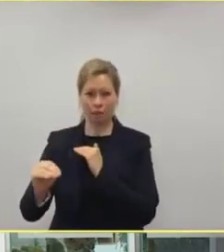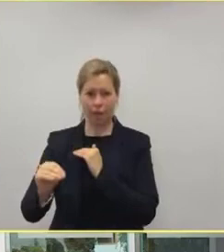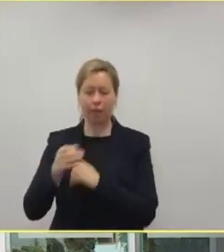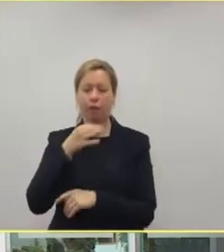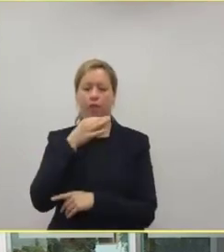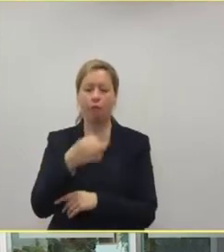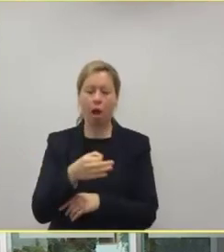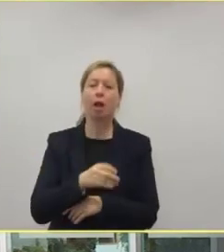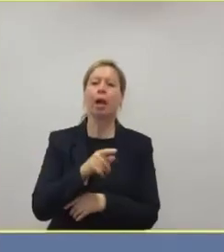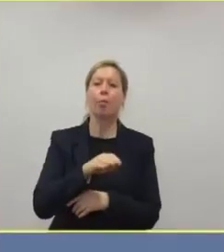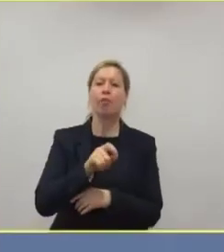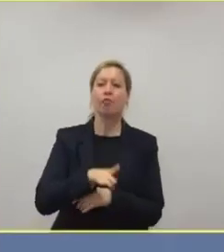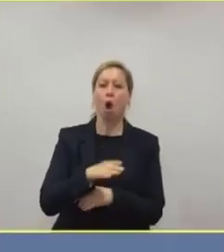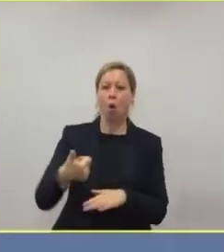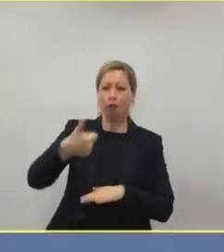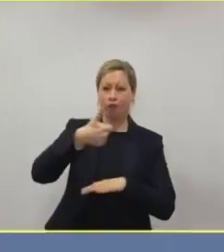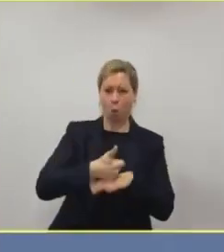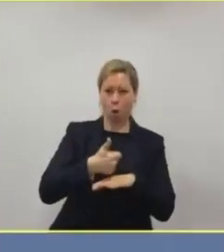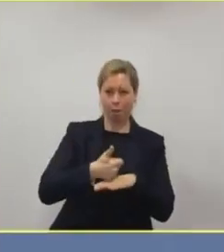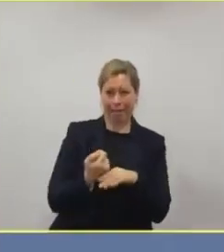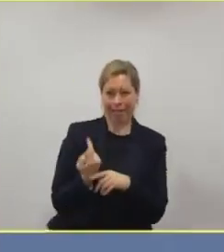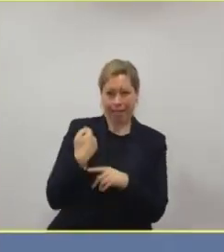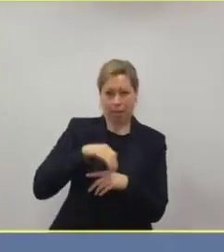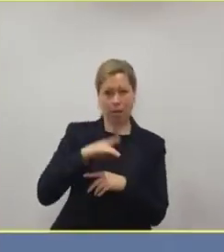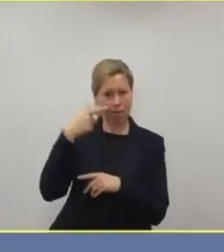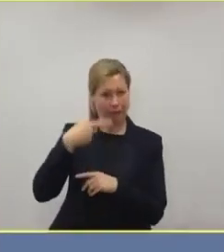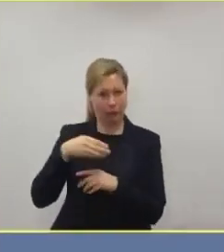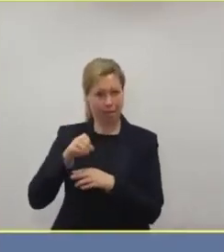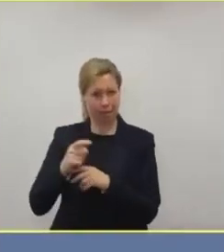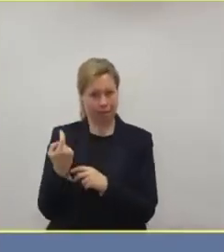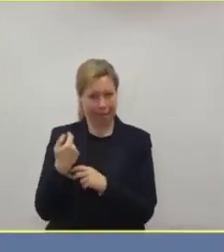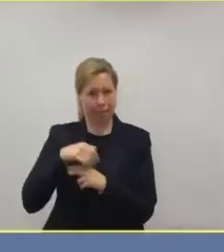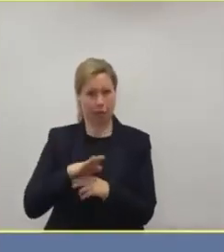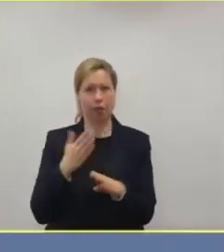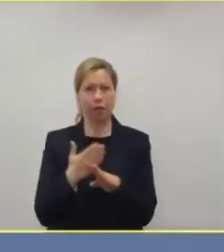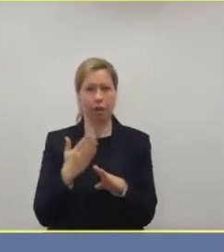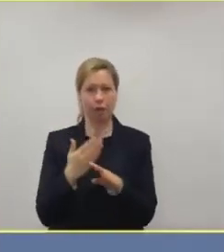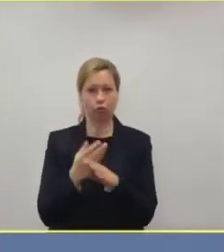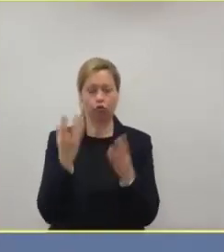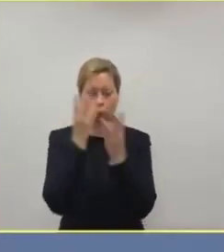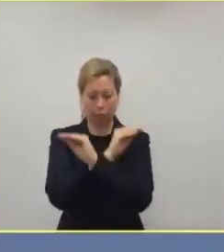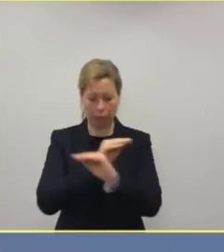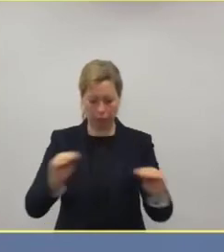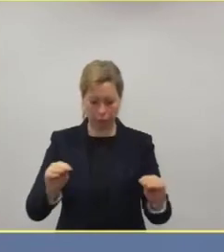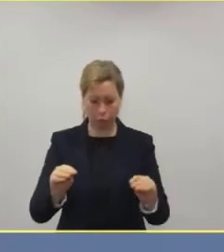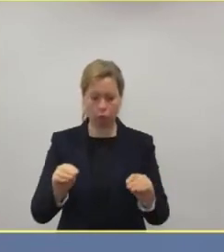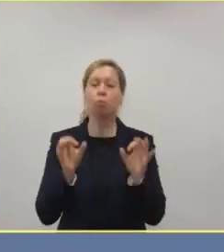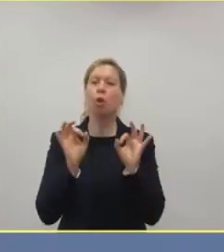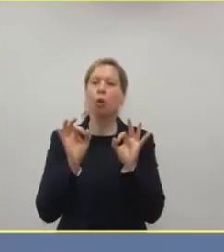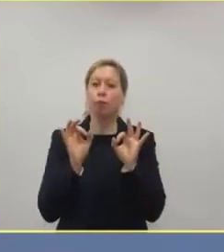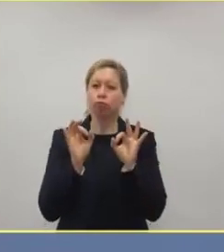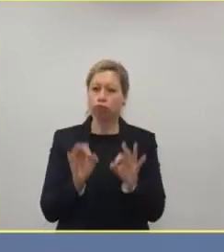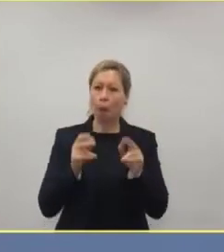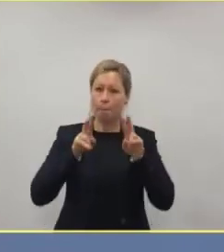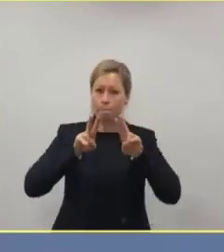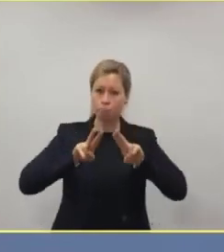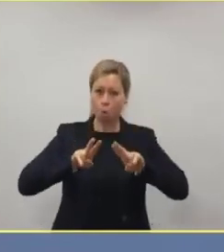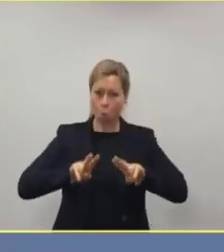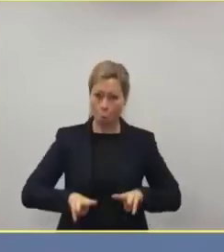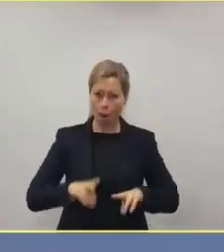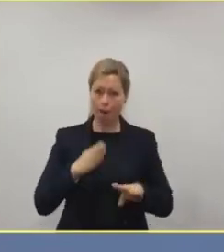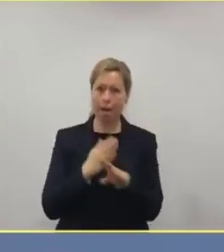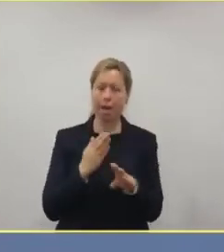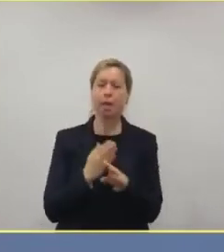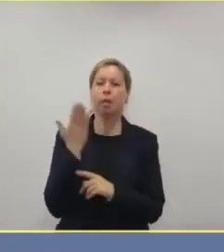Andreas Gassen hat es gestern als beruhigend bezeichnet, dass erst 5 Prozent der Intensivbetten mit Covid-19